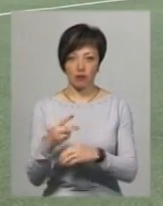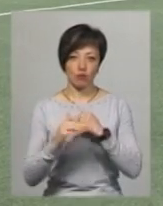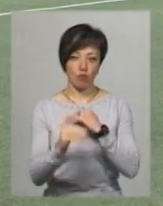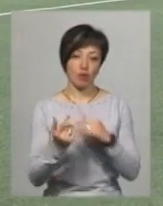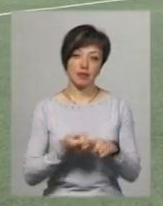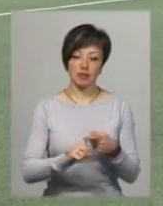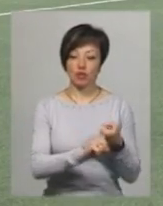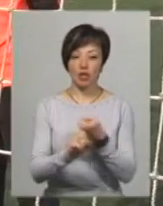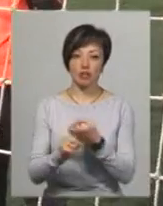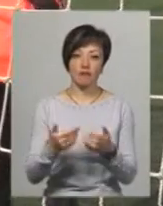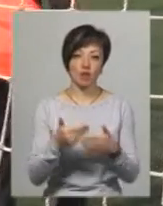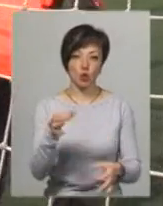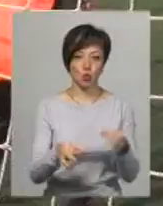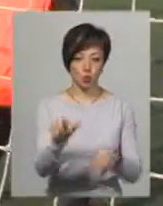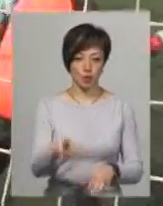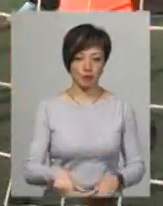це вже залежить від судді.